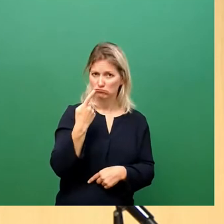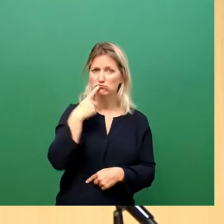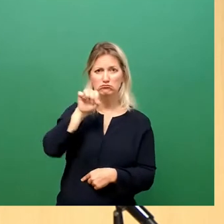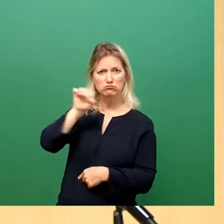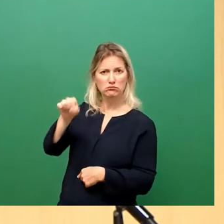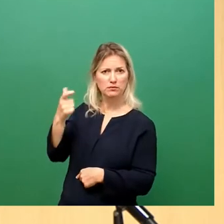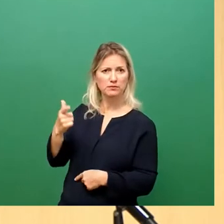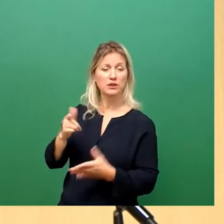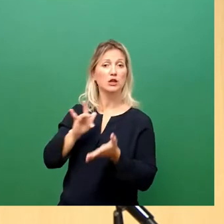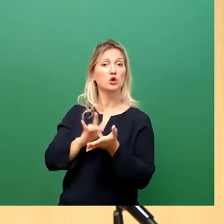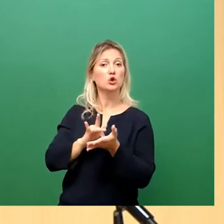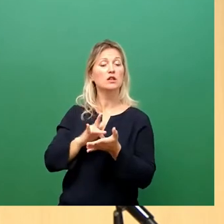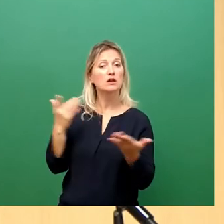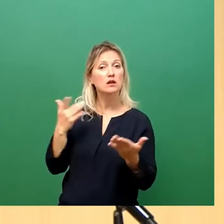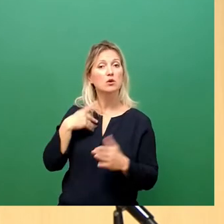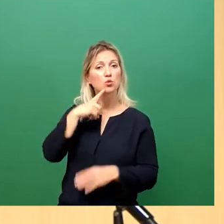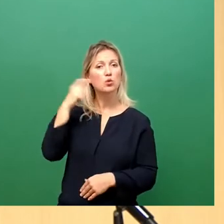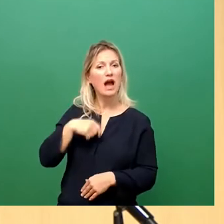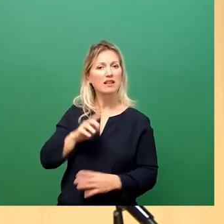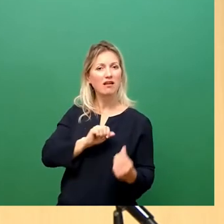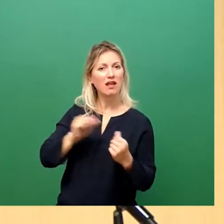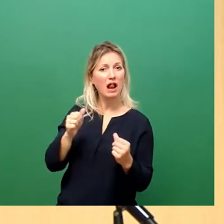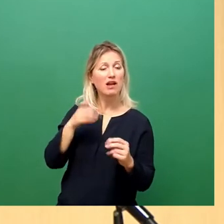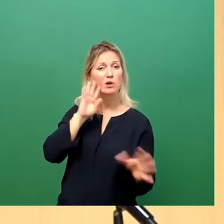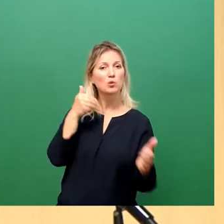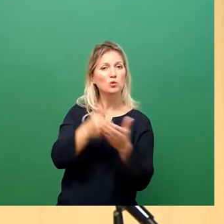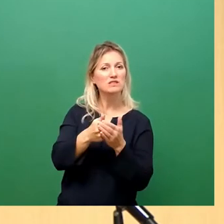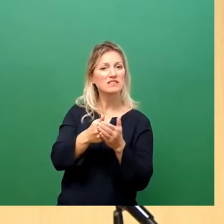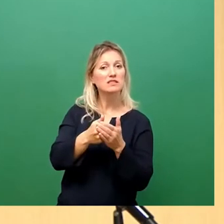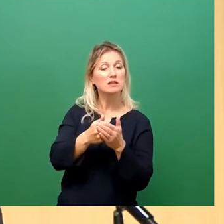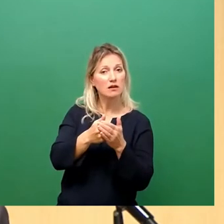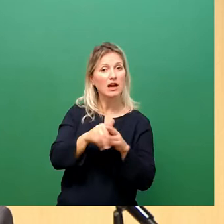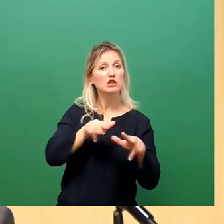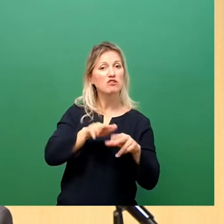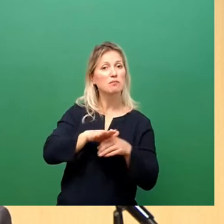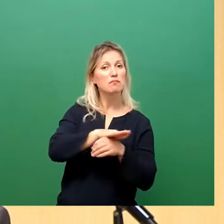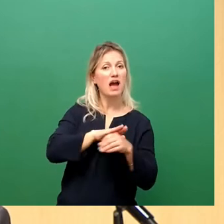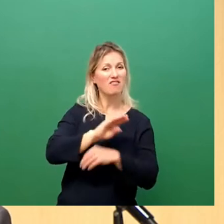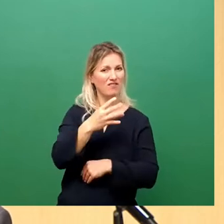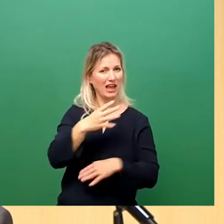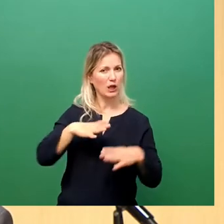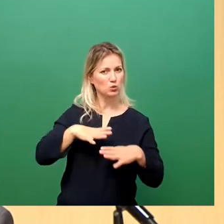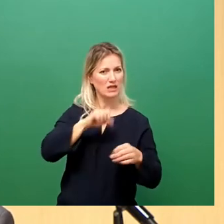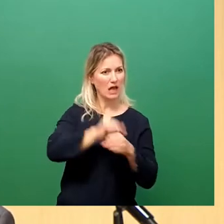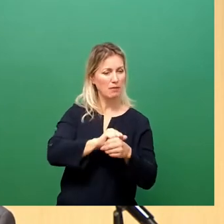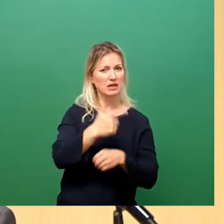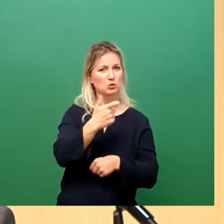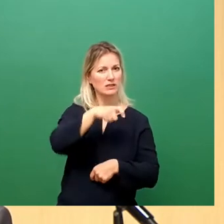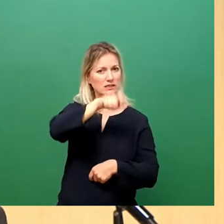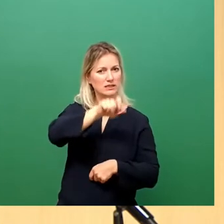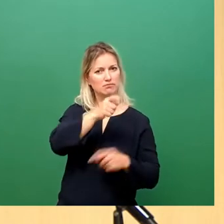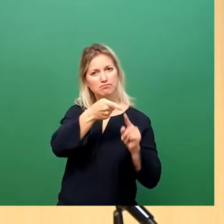mussten wir kurzfristig 20 Kolleginnen aus dem Geschäftsbereich 4 in das Gesundheitsamt entsenden. Damit Beschäftigte